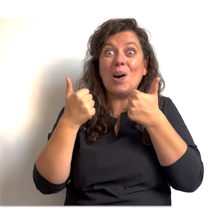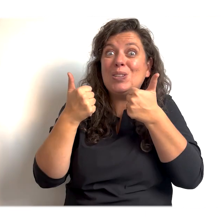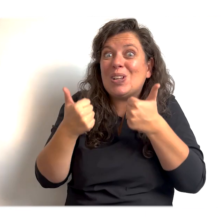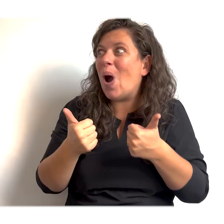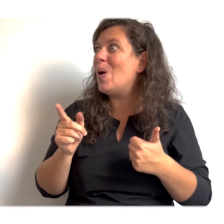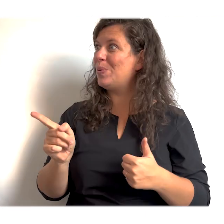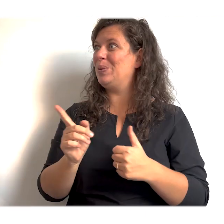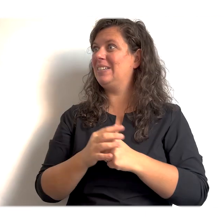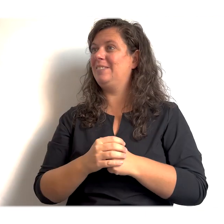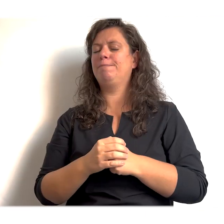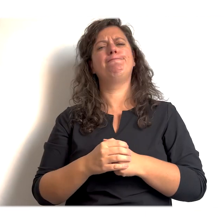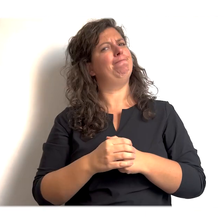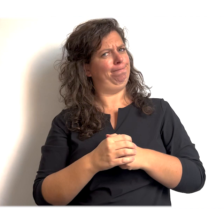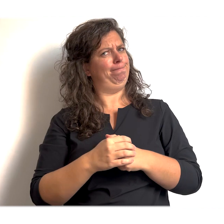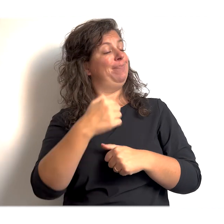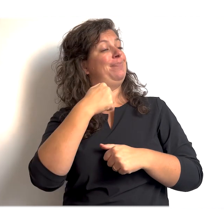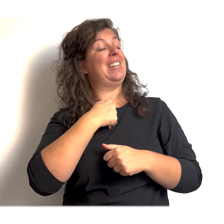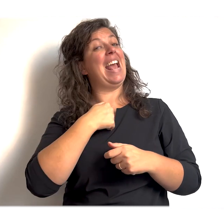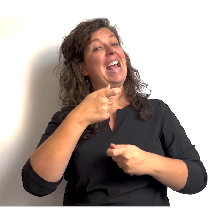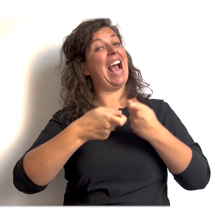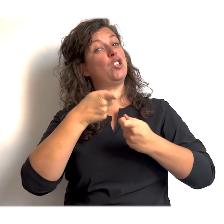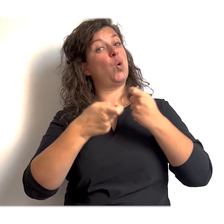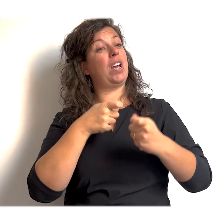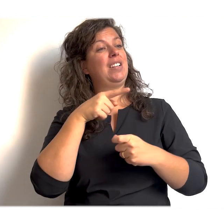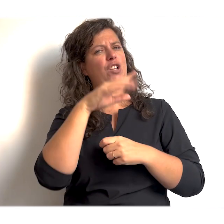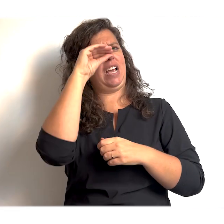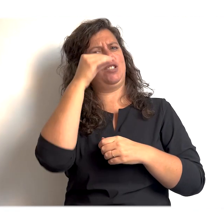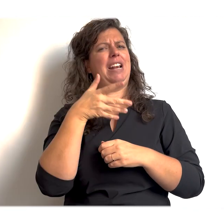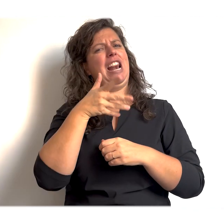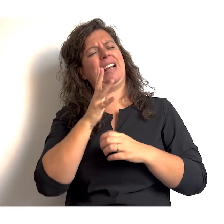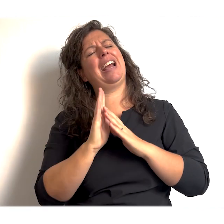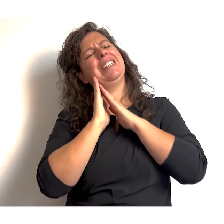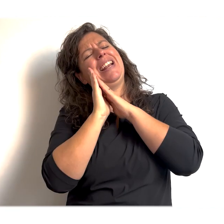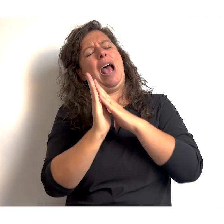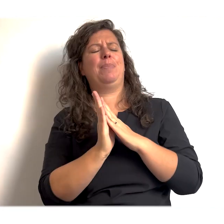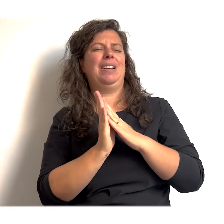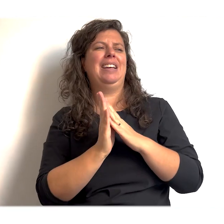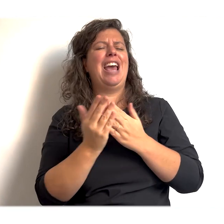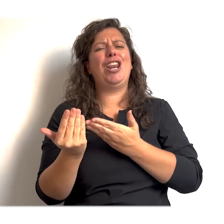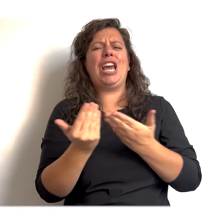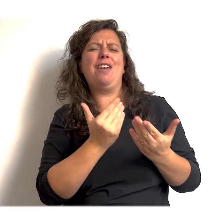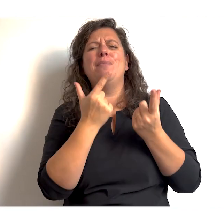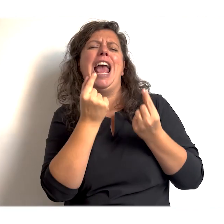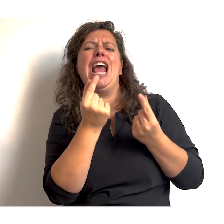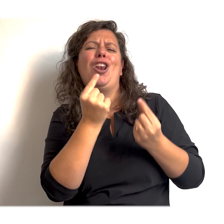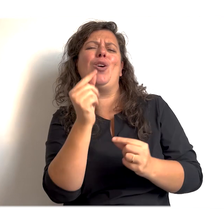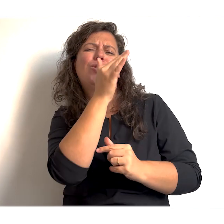Zo, en nu ga ik ervoor zorgen... dat deze meneer lekker gaat slapen. En ik ga hem een hele leuke droom geven. Hatsikidee.